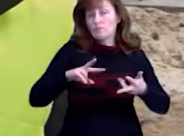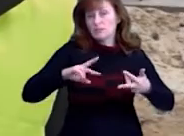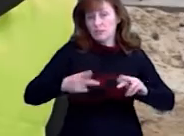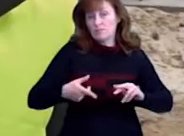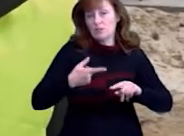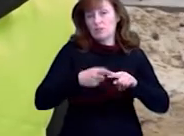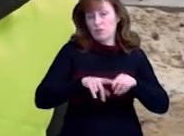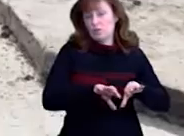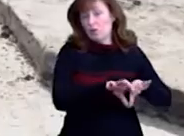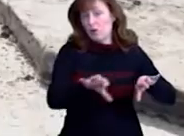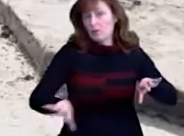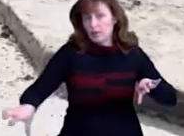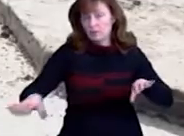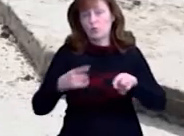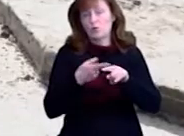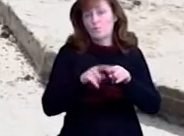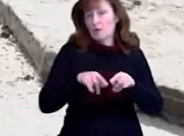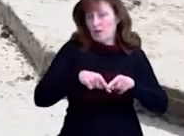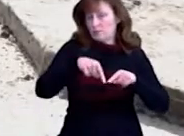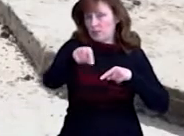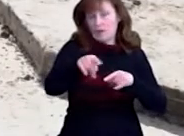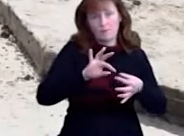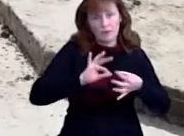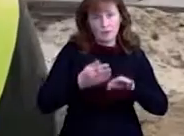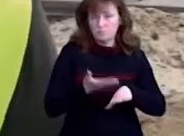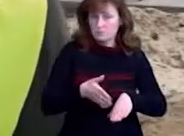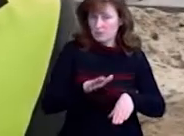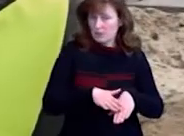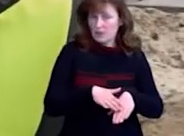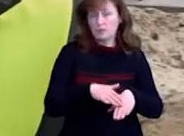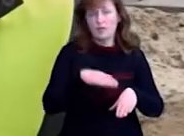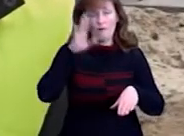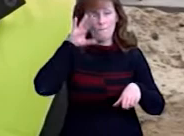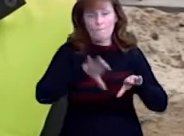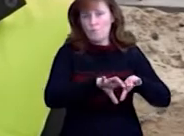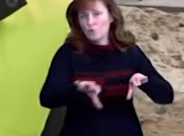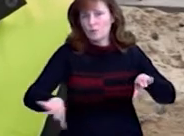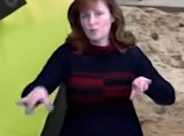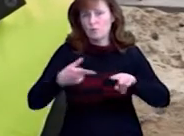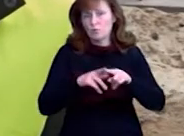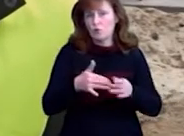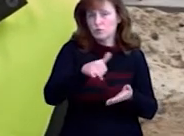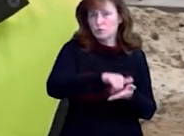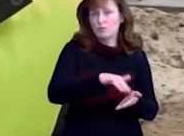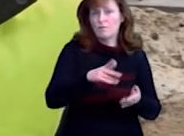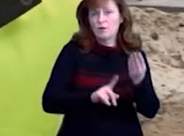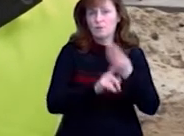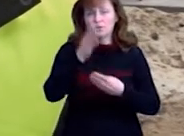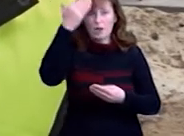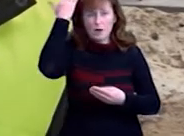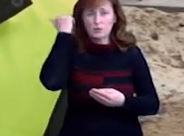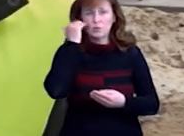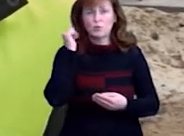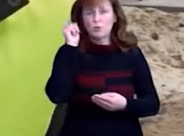каналізаційного колектору. Ділянка складна, каже Ігор Грищенко. Водогін було прокладено на початку 70-х років. На